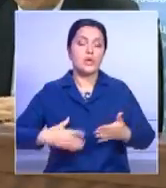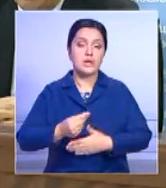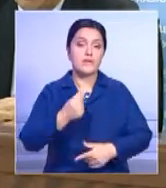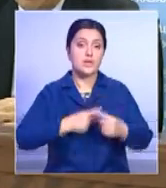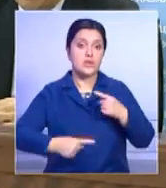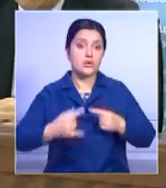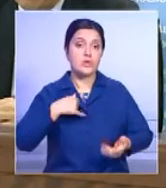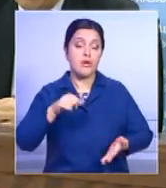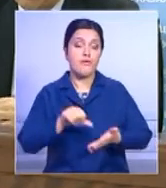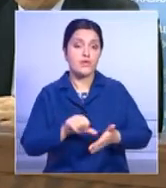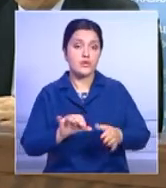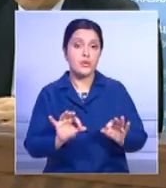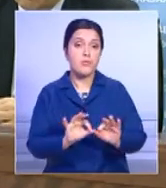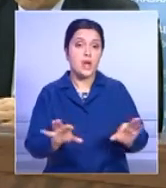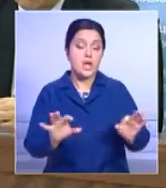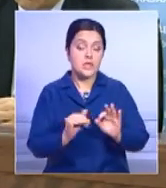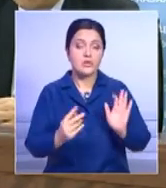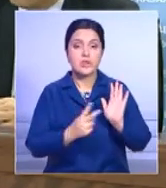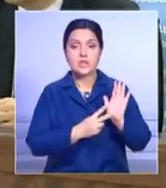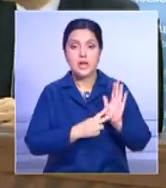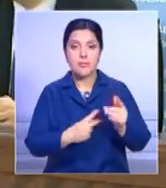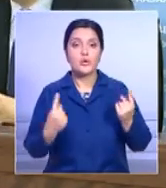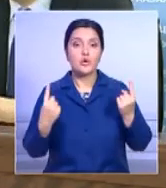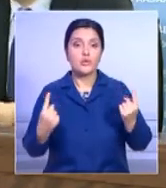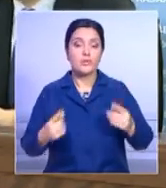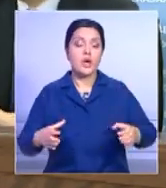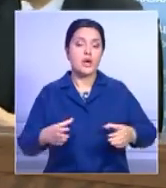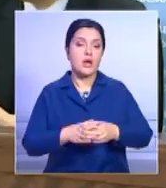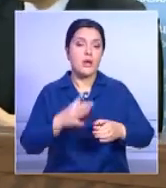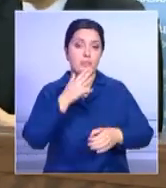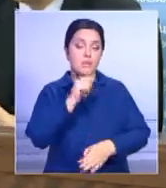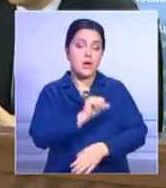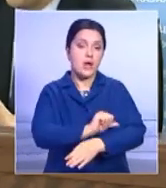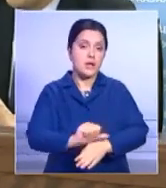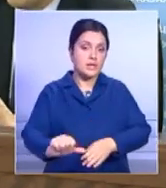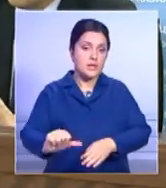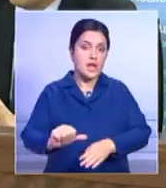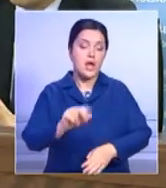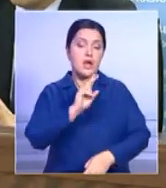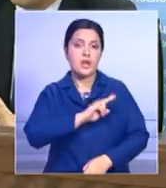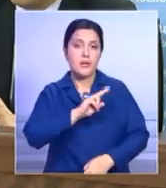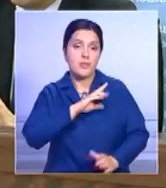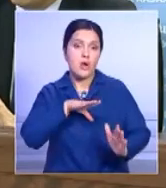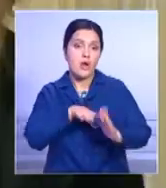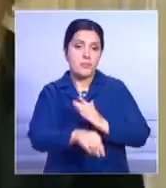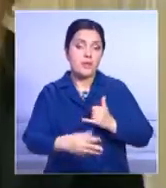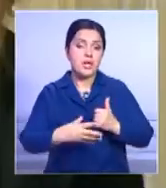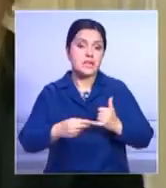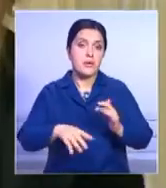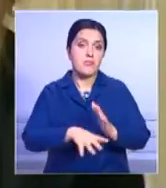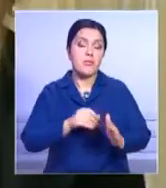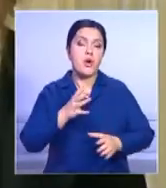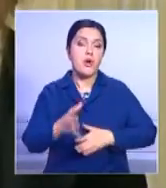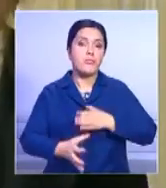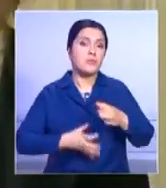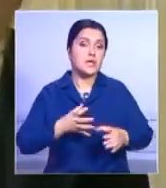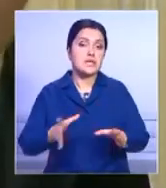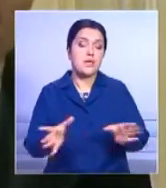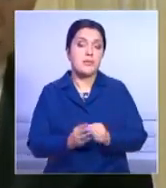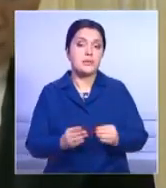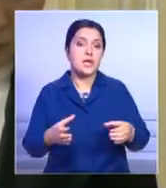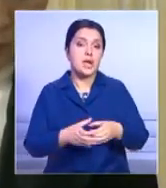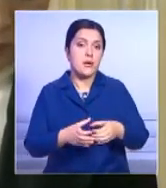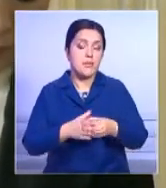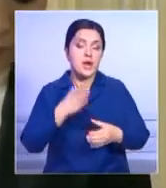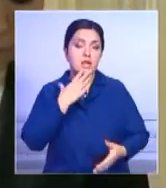выступление я говорил, что сегодня 7 крупных транснациональных компаний, которые работают в геологоразведке в мире, совместно с компанией